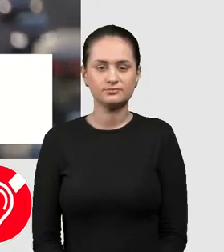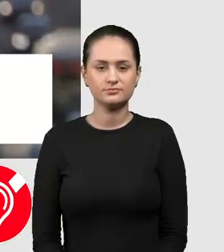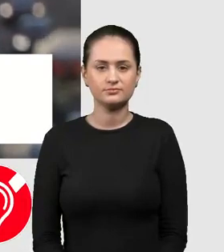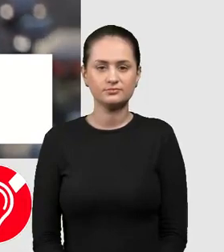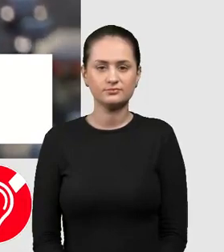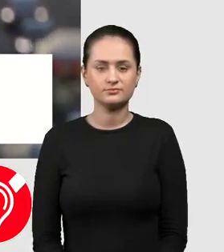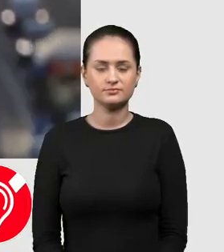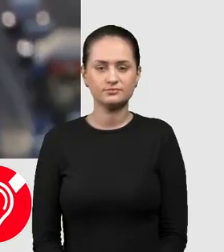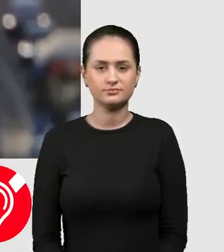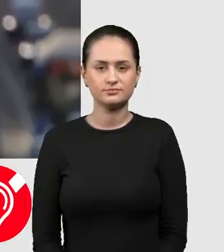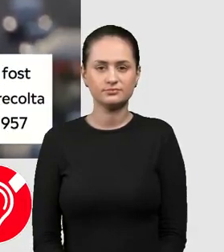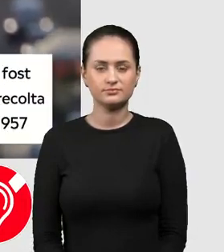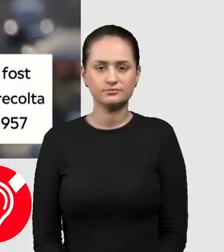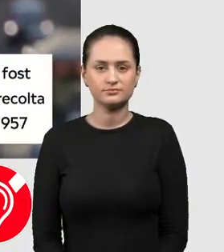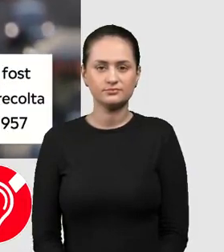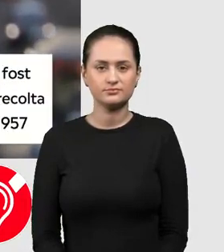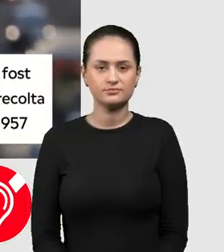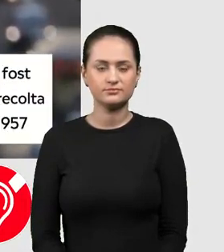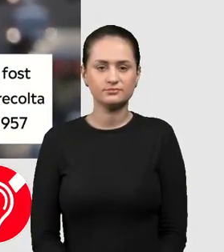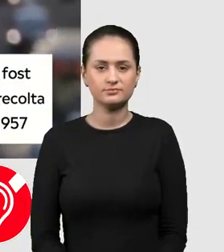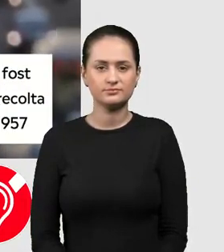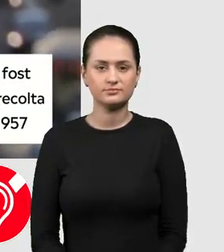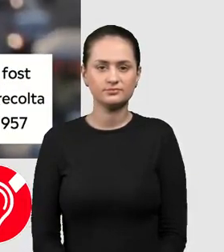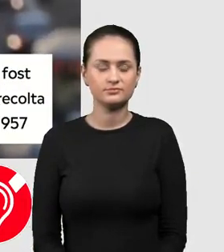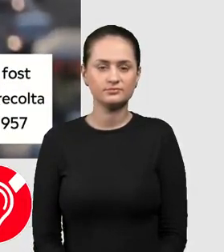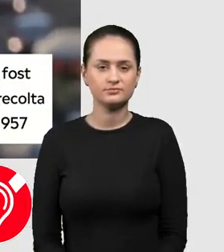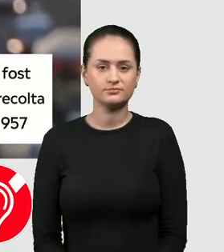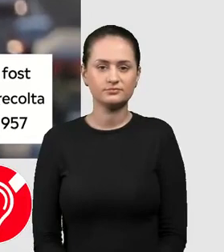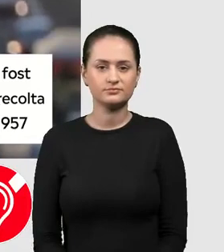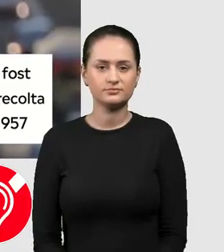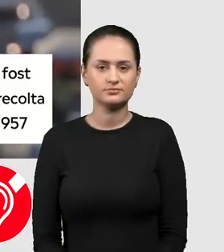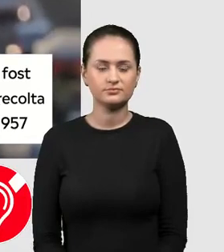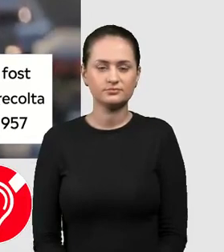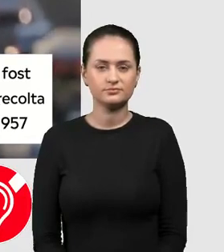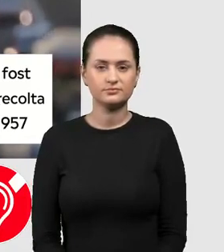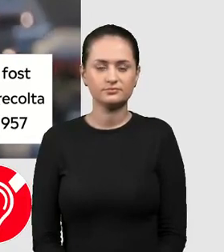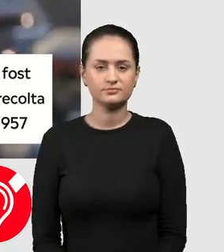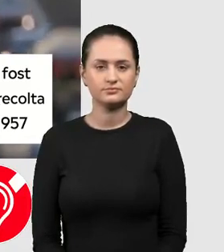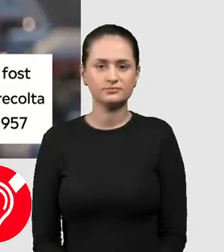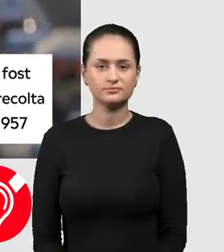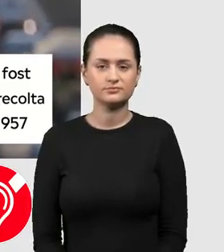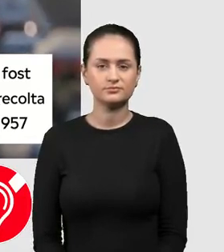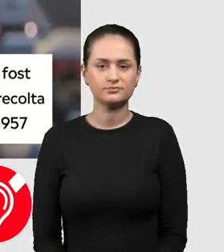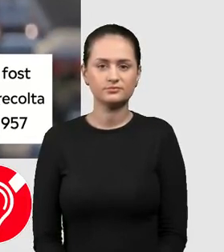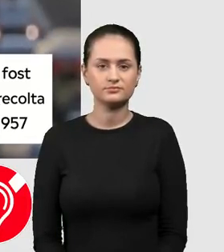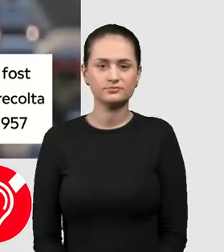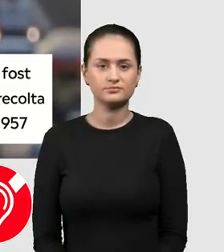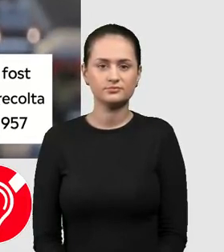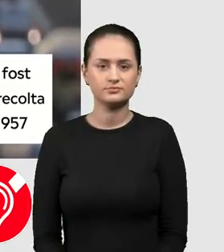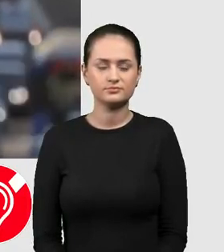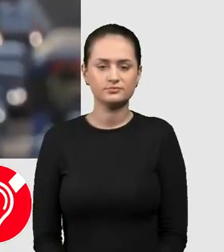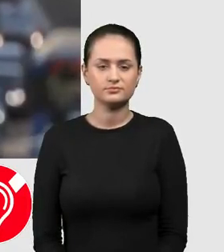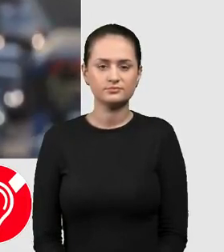a oferit de pildă o căutare telepatică la jocul Pac-Man pentru Google Maps, iar farsele clasice, precum